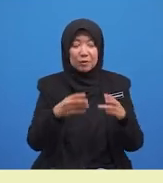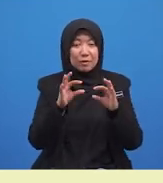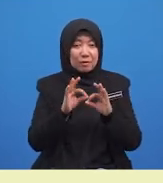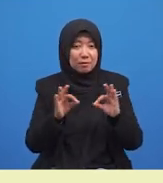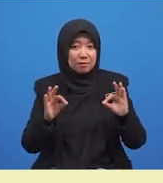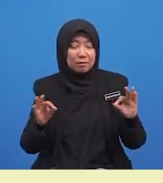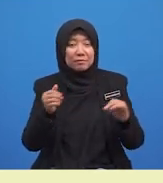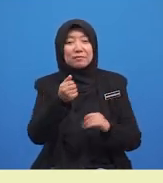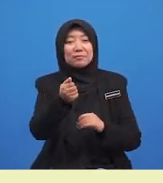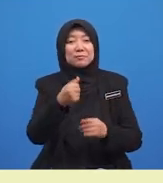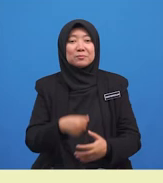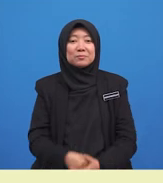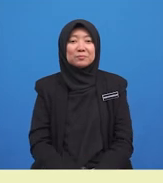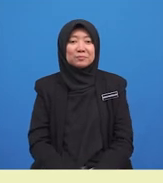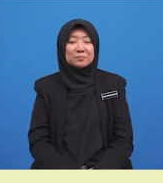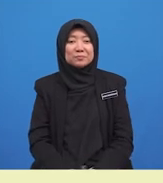kamu.